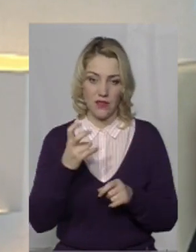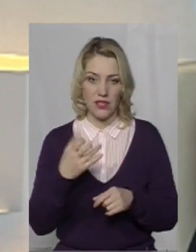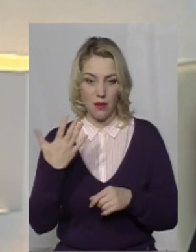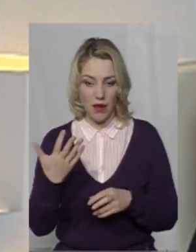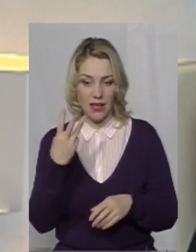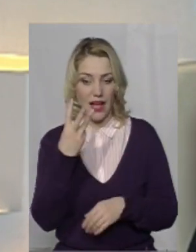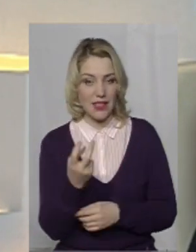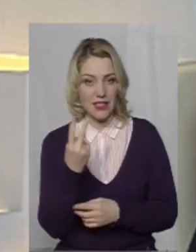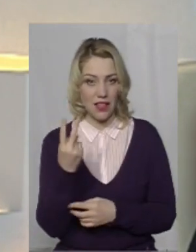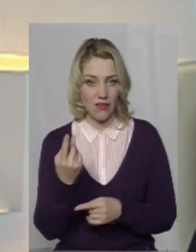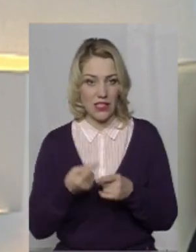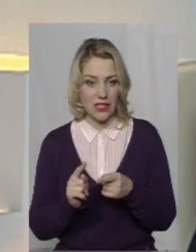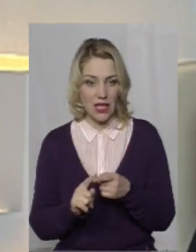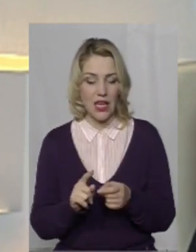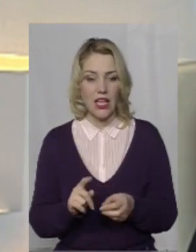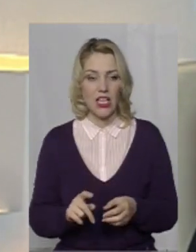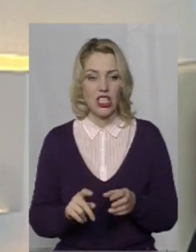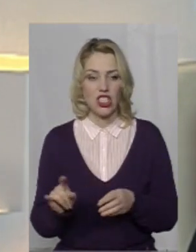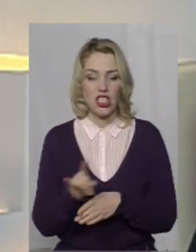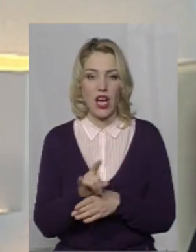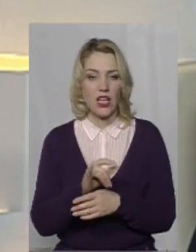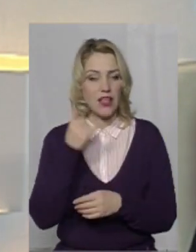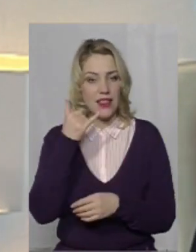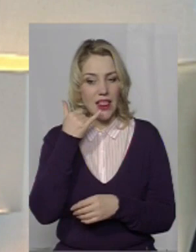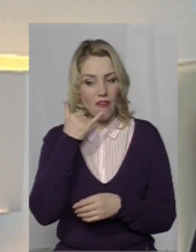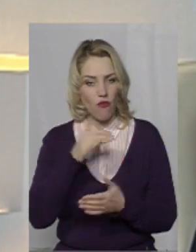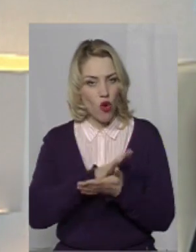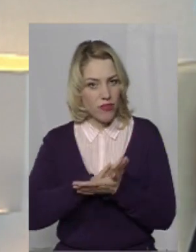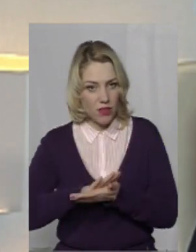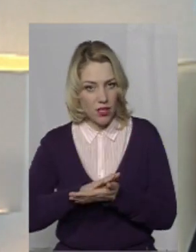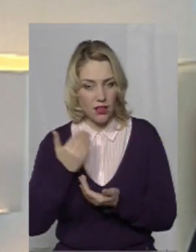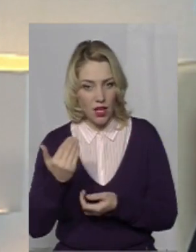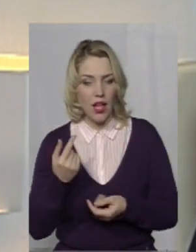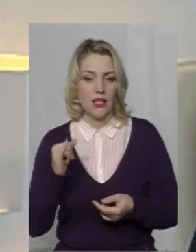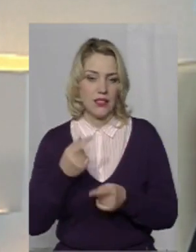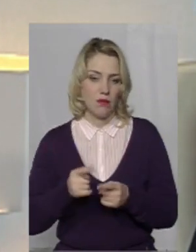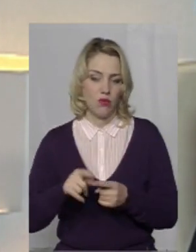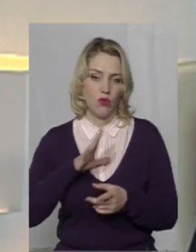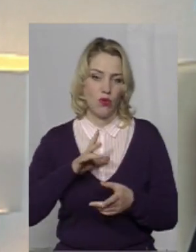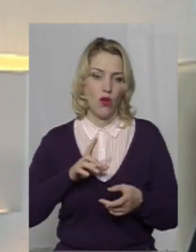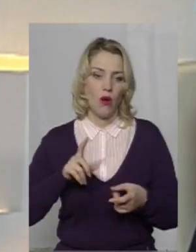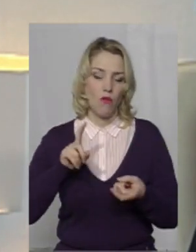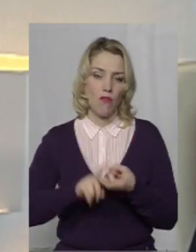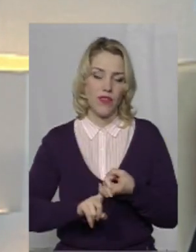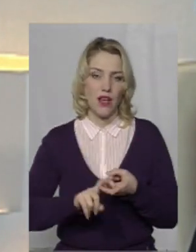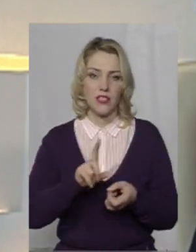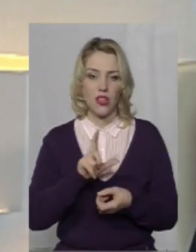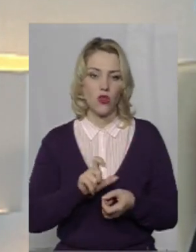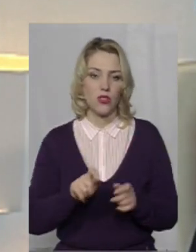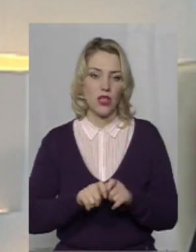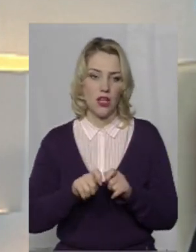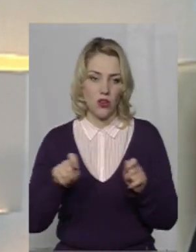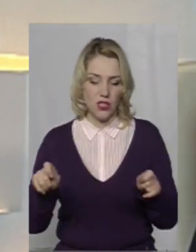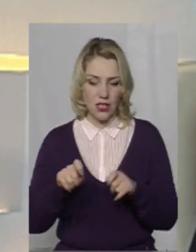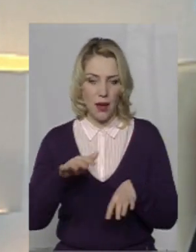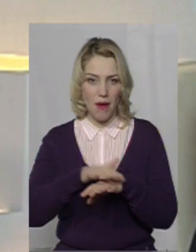з скоєних було саме шахрецтв по телефону. Це, в першу чергу, пов'язано з розкриття